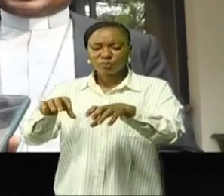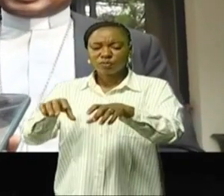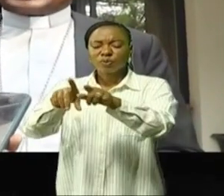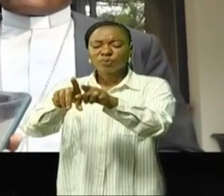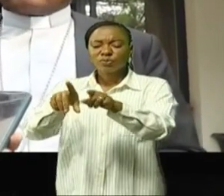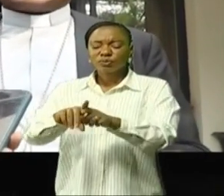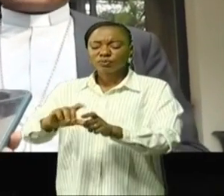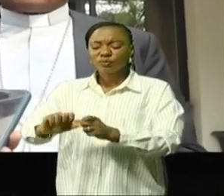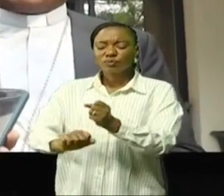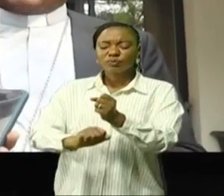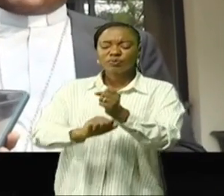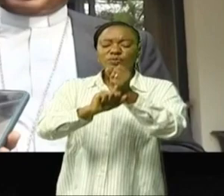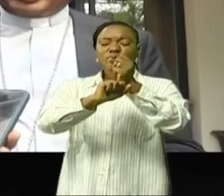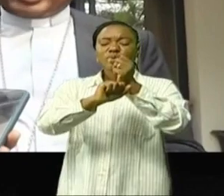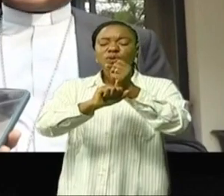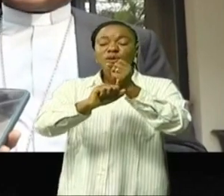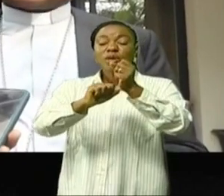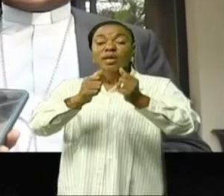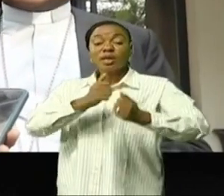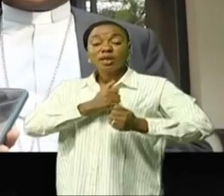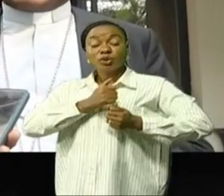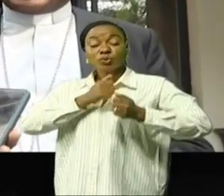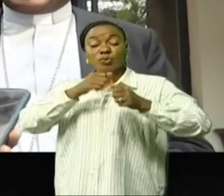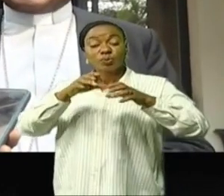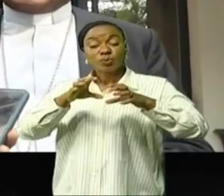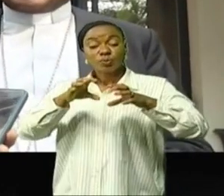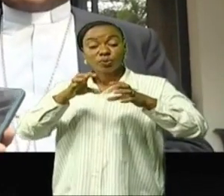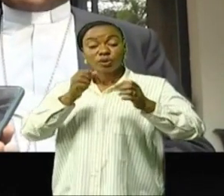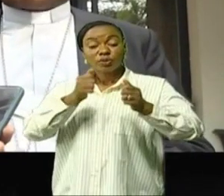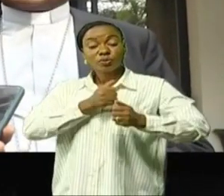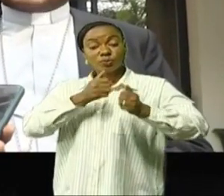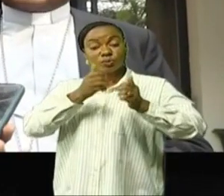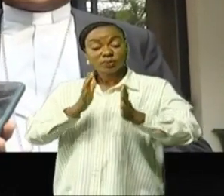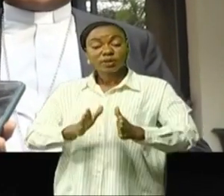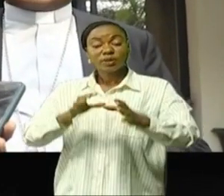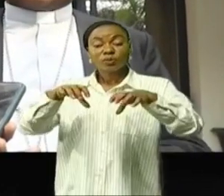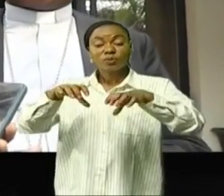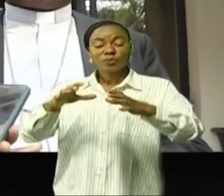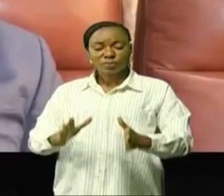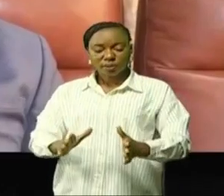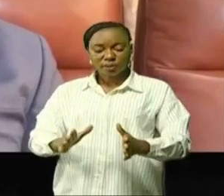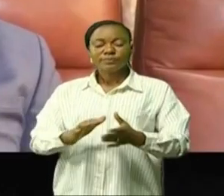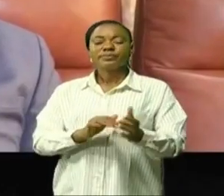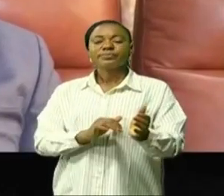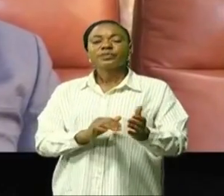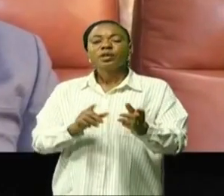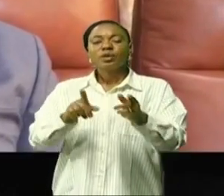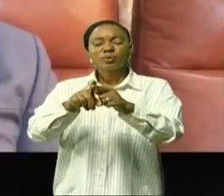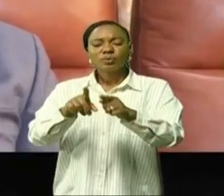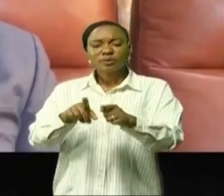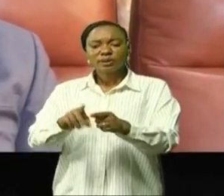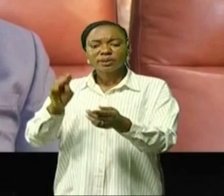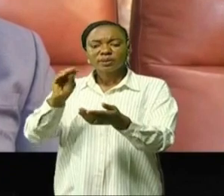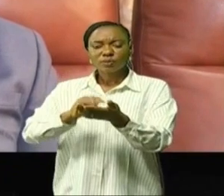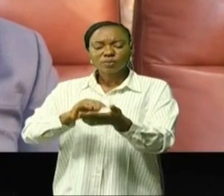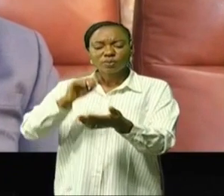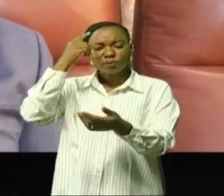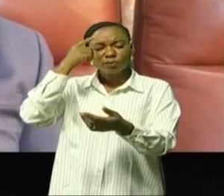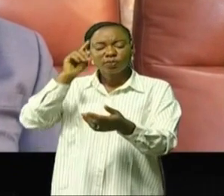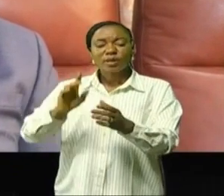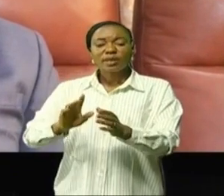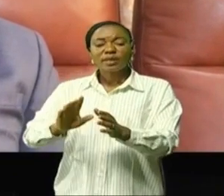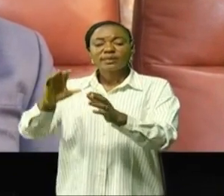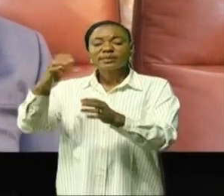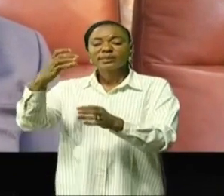dans ces combats nobles qu'elles sont en train de mener en faveur de notre pays. Claudie Balanqui a remercié la SENCO